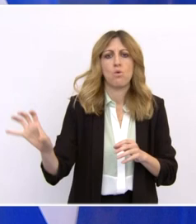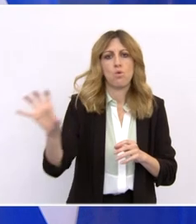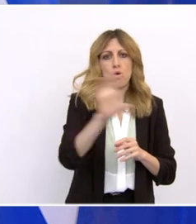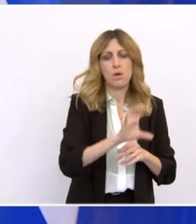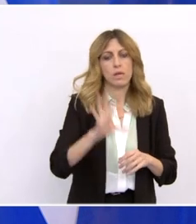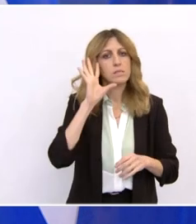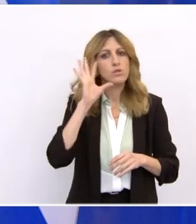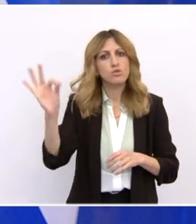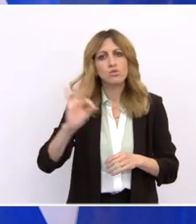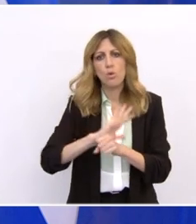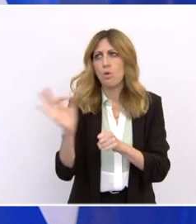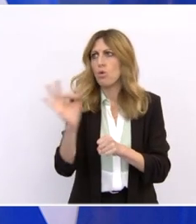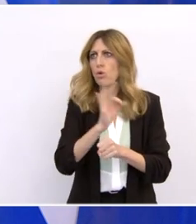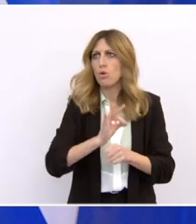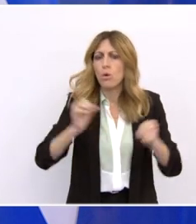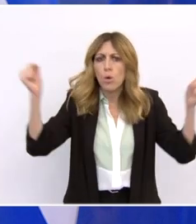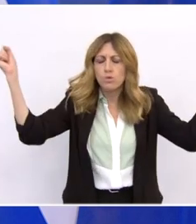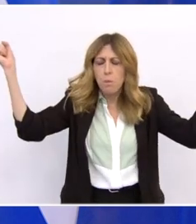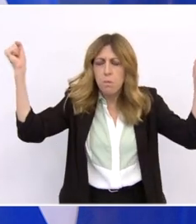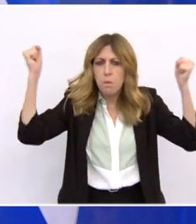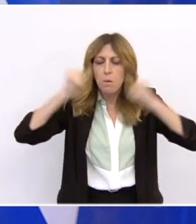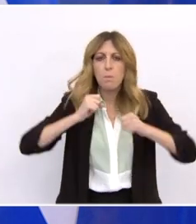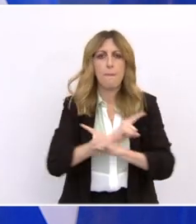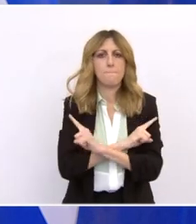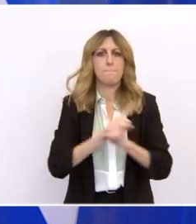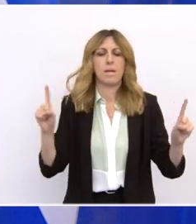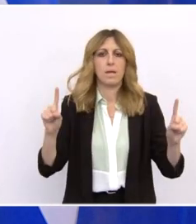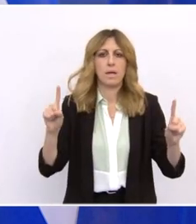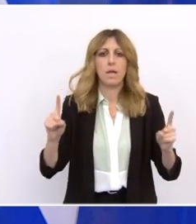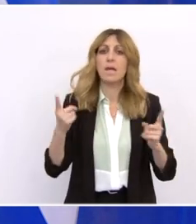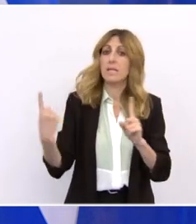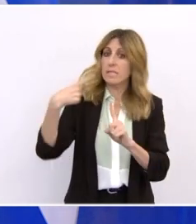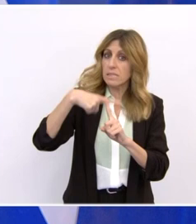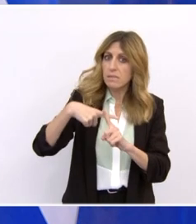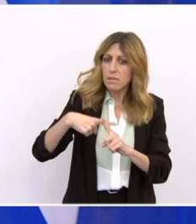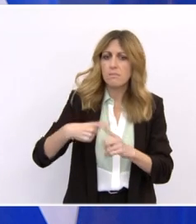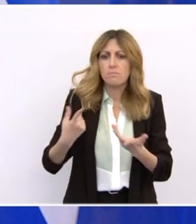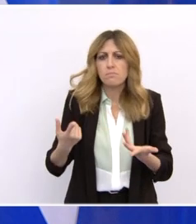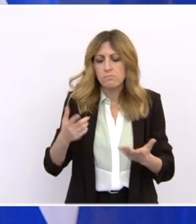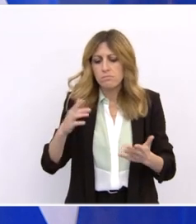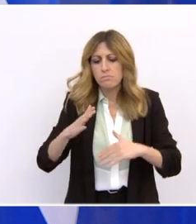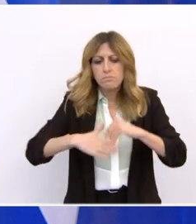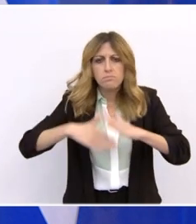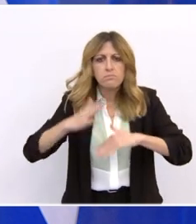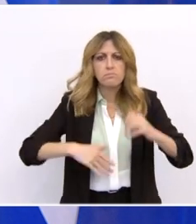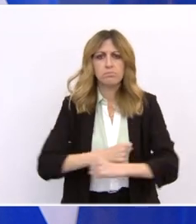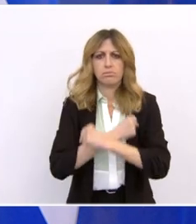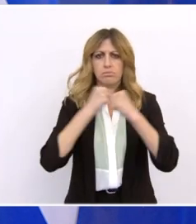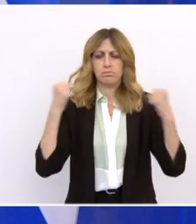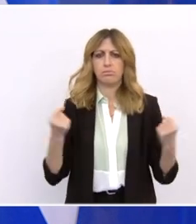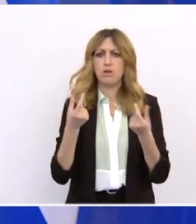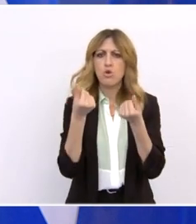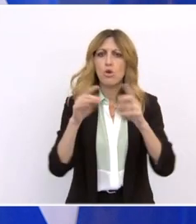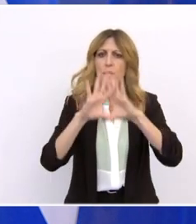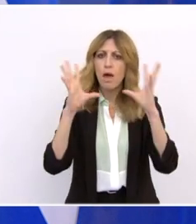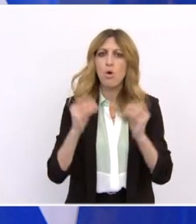και για να οικοδομηθεί η επόμενη μέρα. Εκείνη την εποχή πολλοί θεωρούσαν πρακτικά